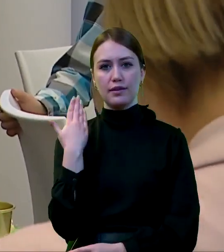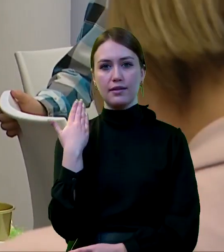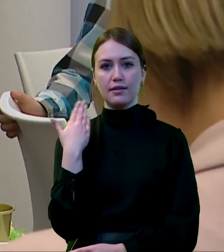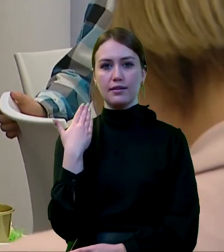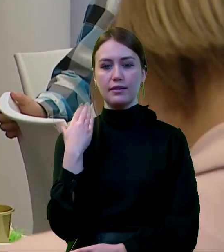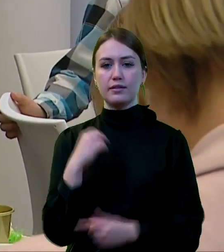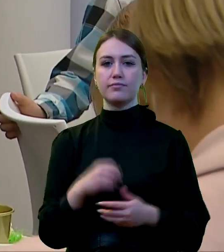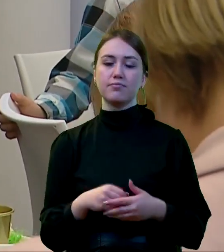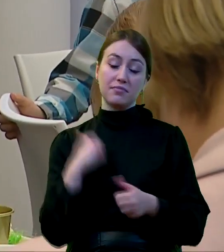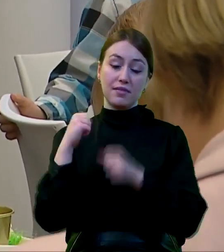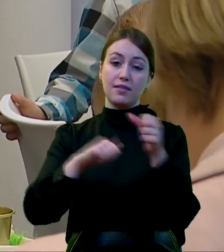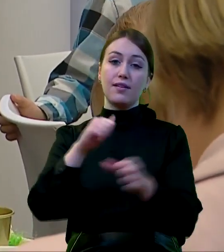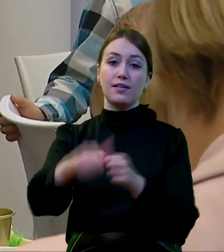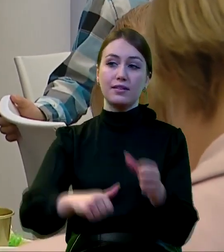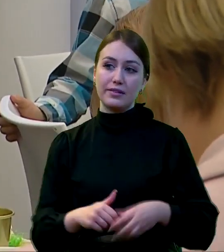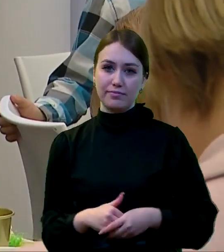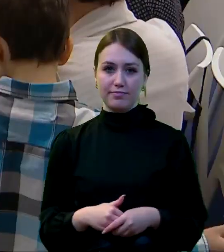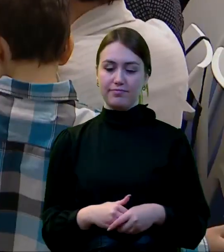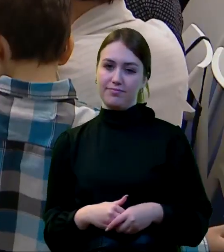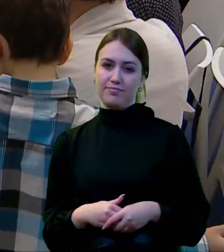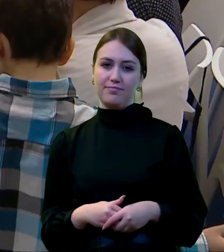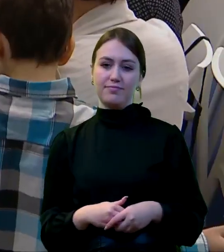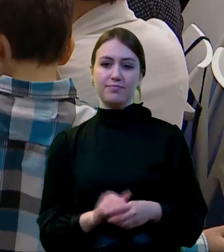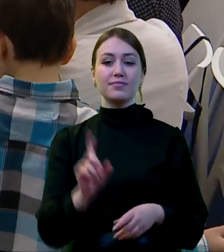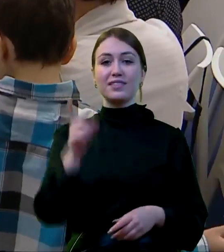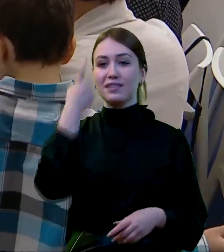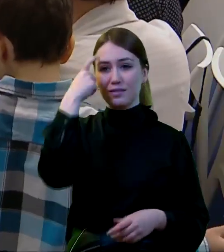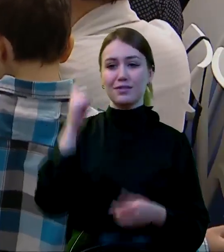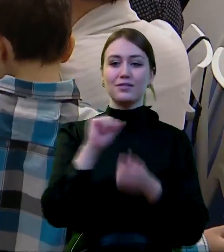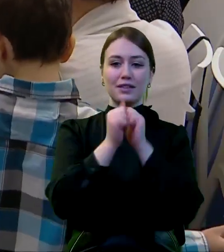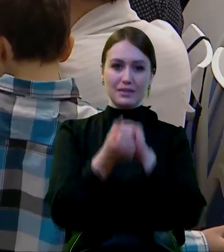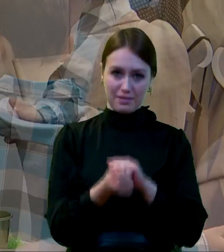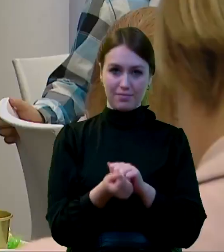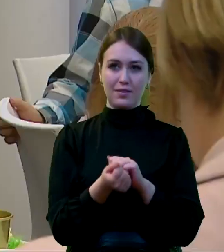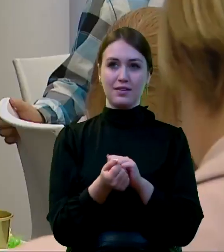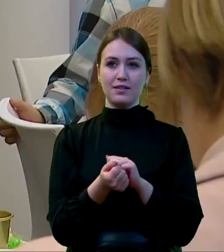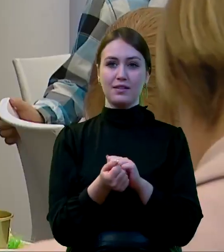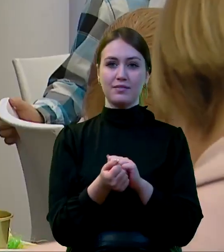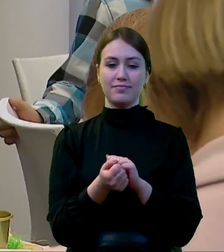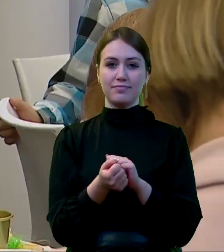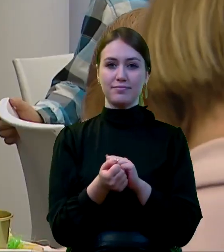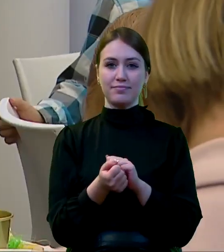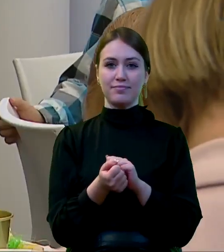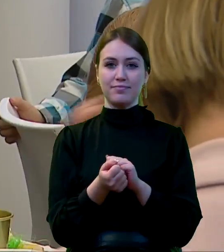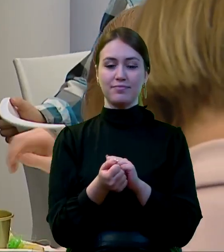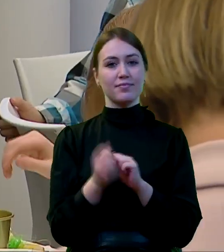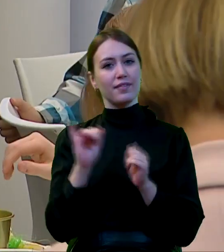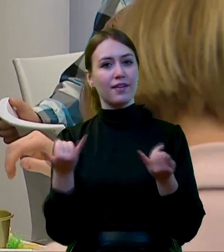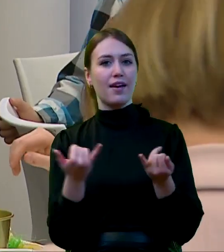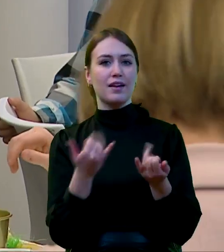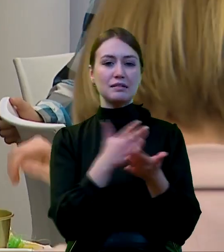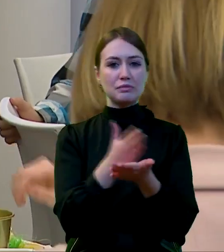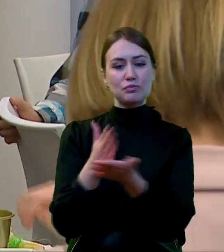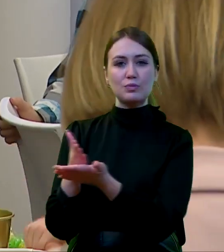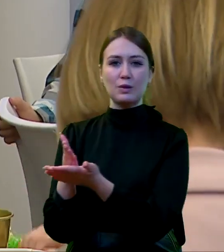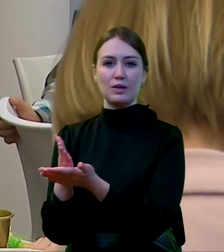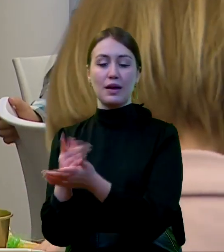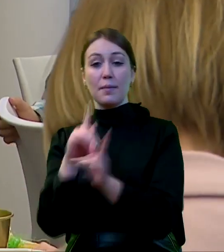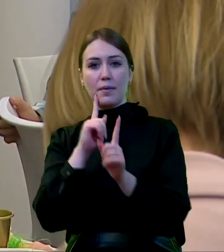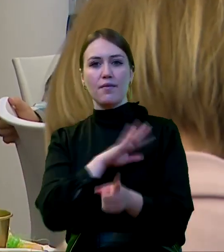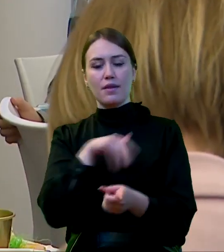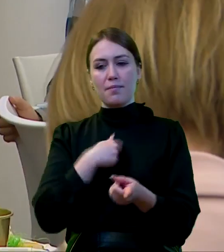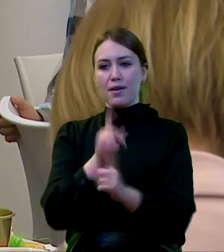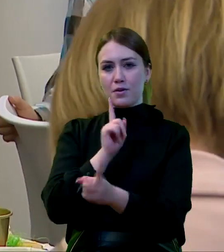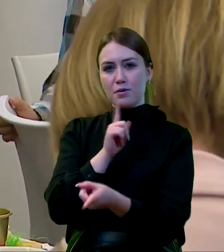paru lat, to jest przede wszystkim zmiana w podejściu i w ogóle sam fakt, że